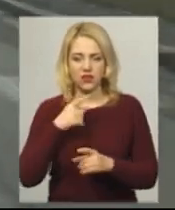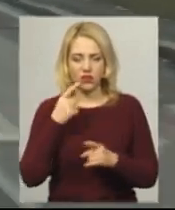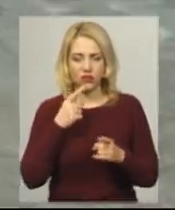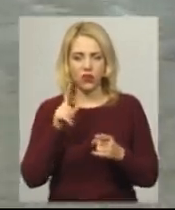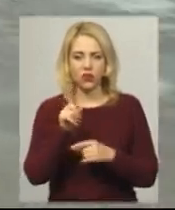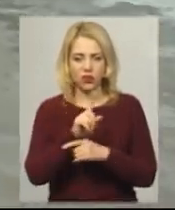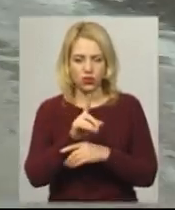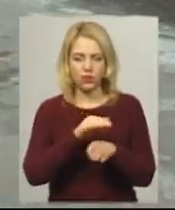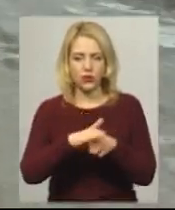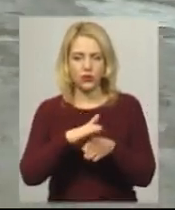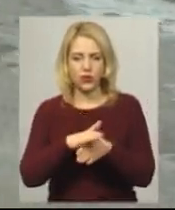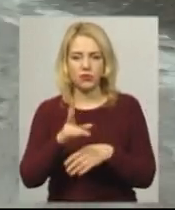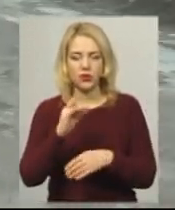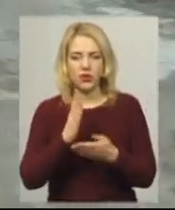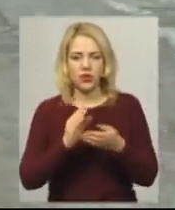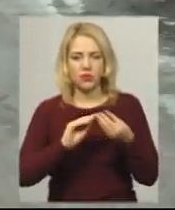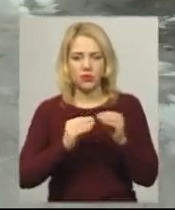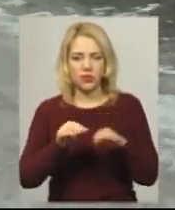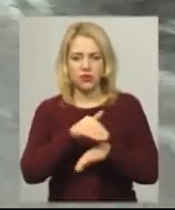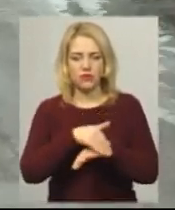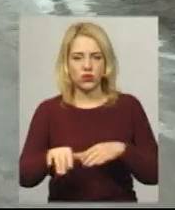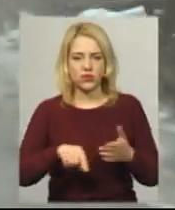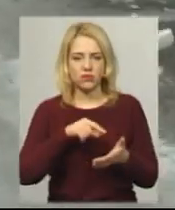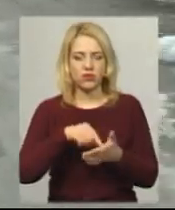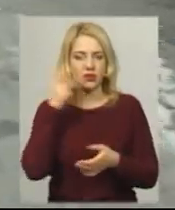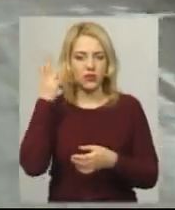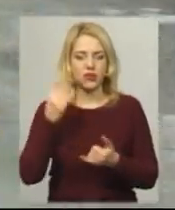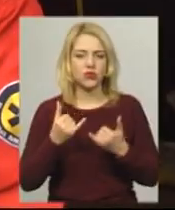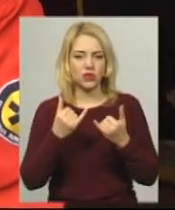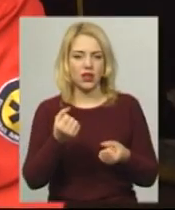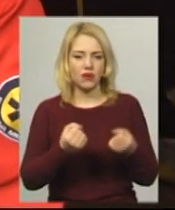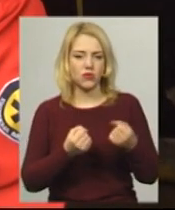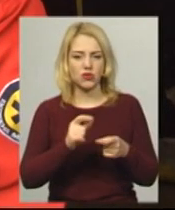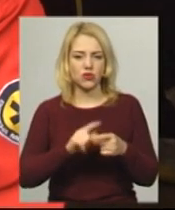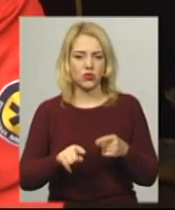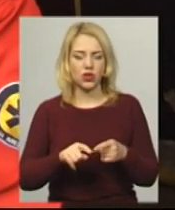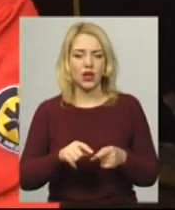норм дотримуються та називає найпроблемніші вулиці Хмельницького для автомобіля швидкої допомоги.